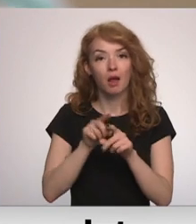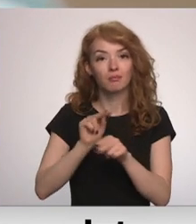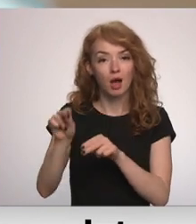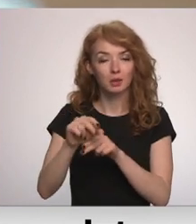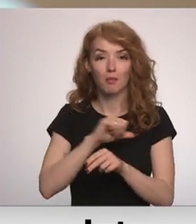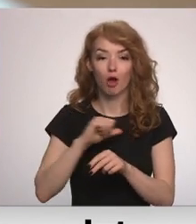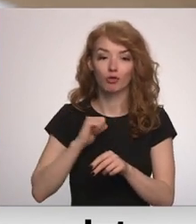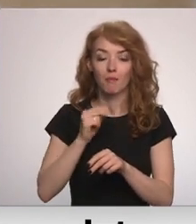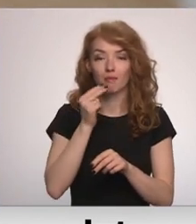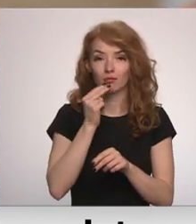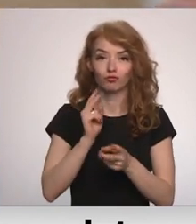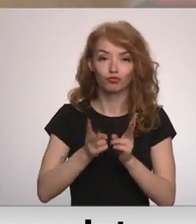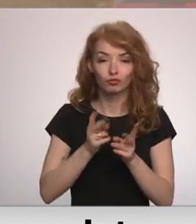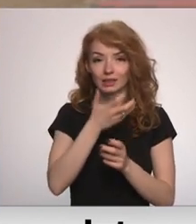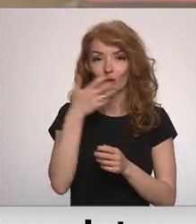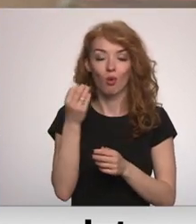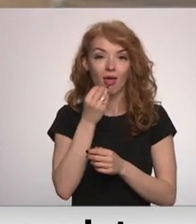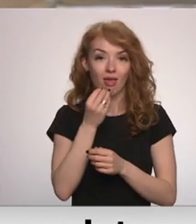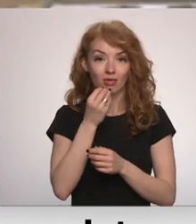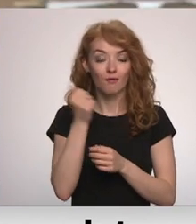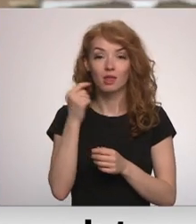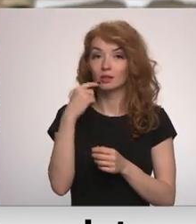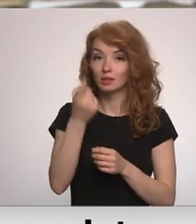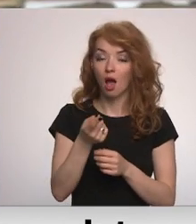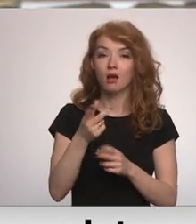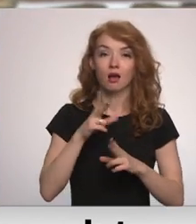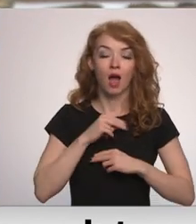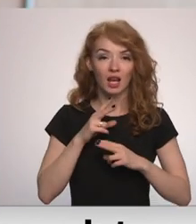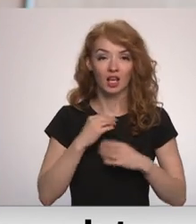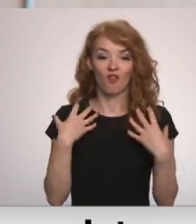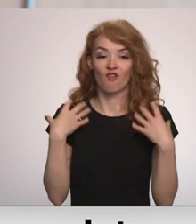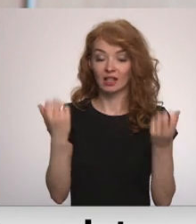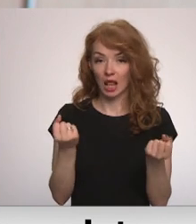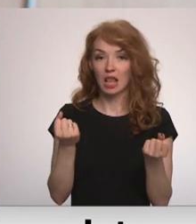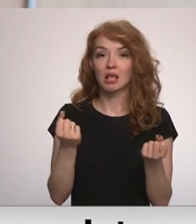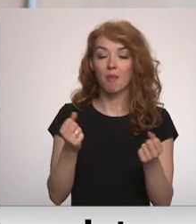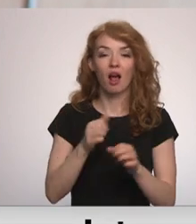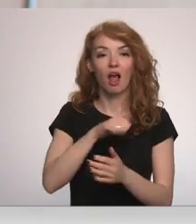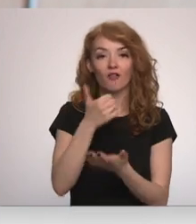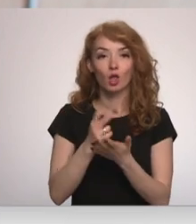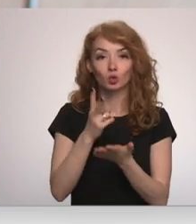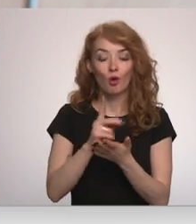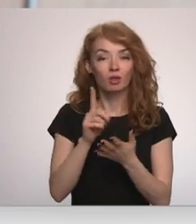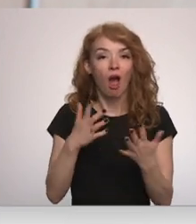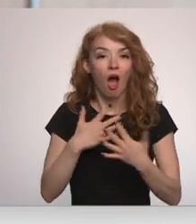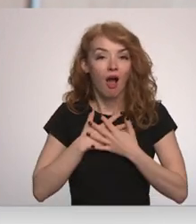gatavot silto ēdienu. Mūsu galvenais instruments garīgajā veselībā un vispār ir aktivitāte.